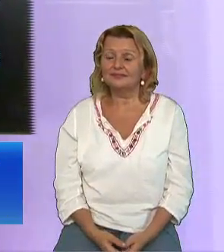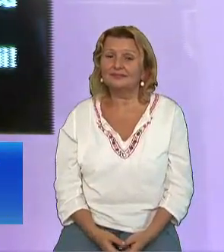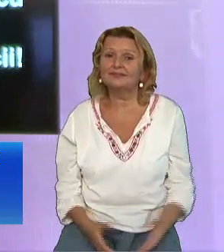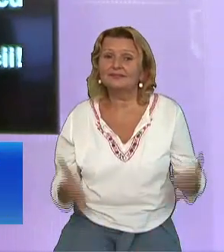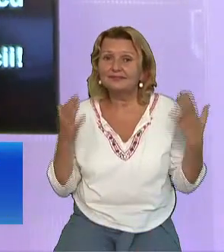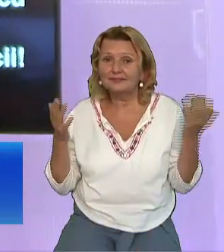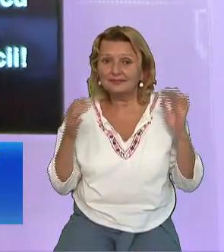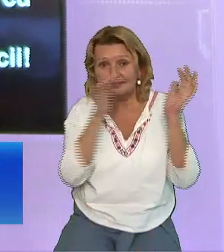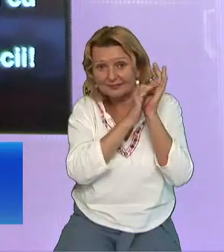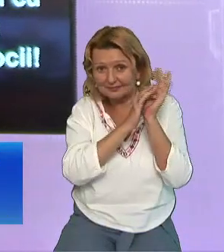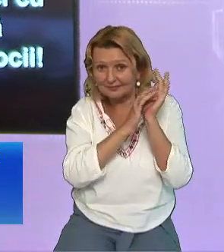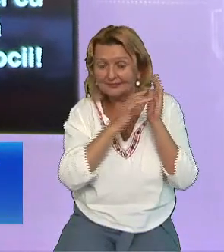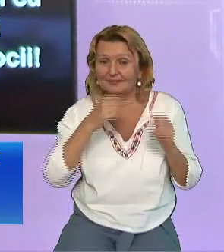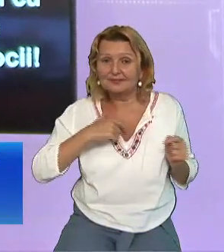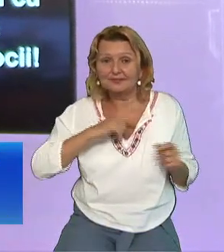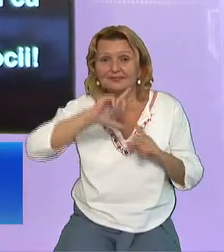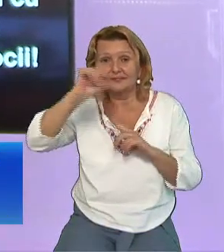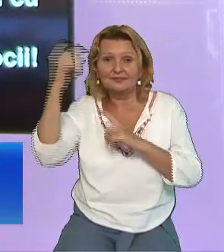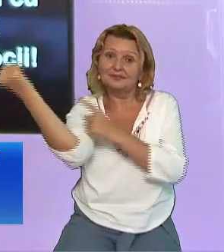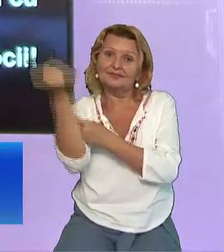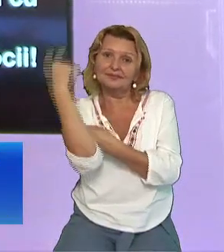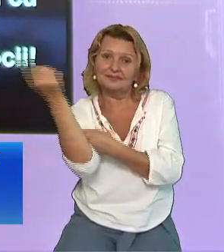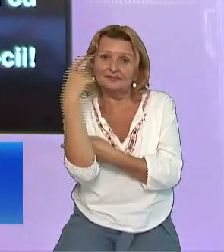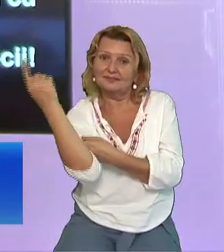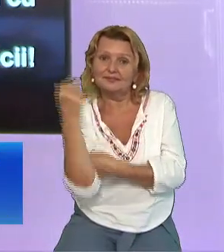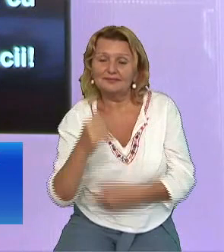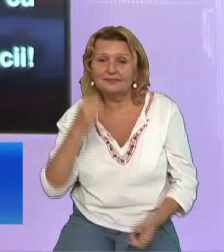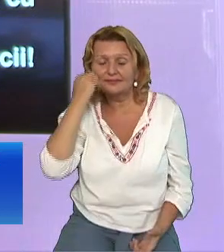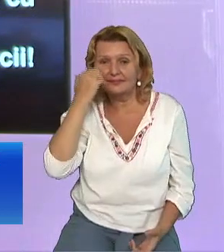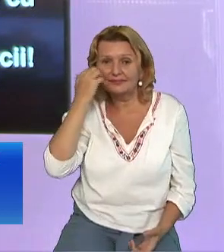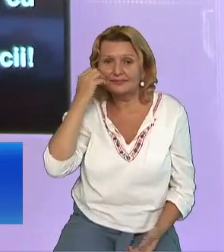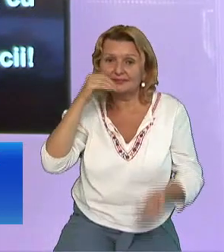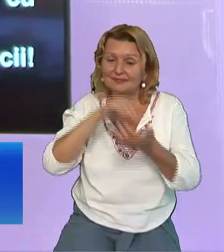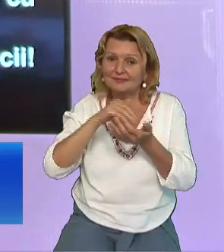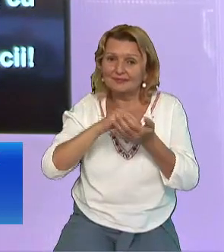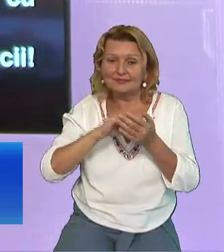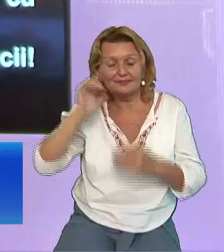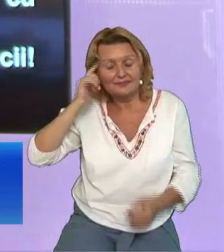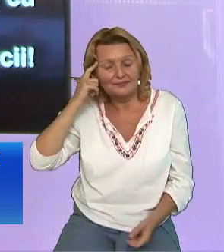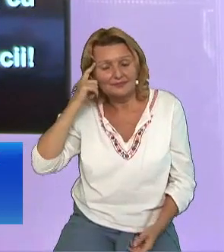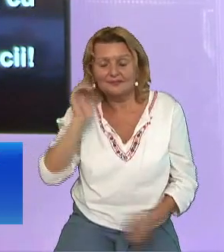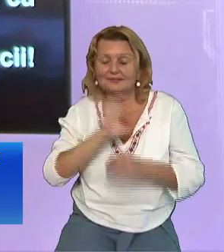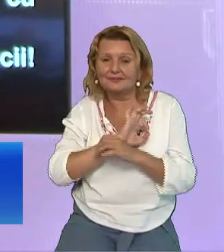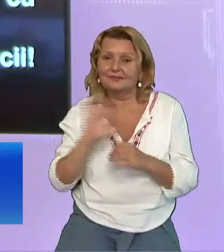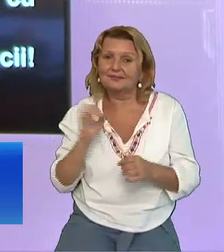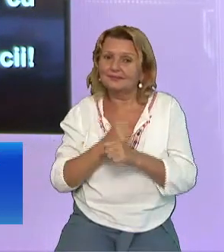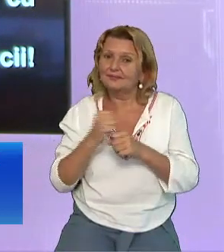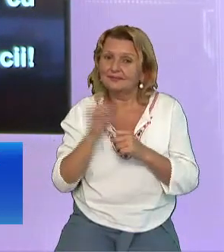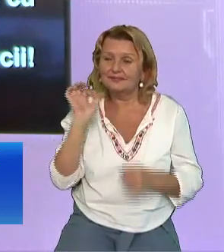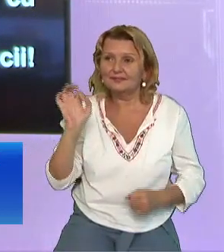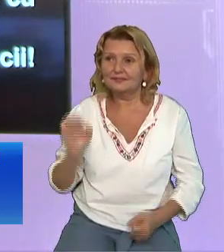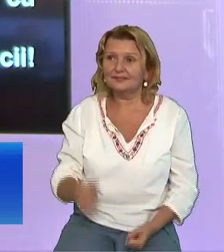tâmpite Când este vorba însă despre decizii De a rămâne de partea lui Dumnezeu Cu Dumnezeu, cu Iisus Hristos Domnule,